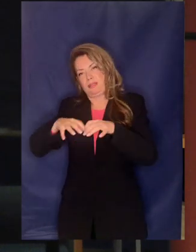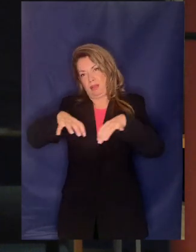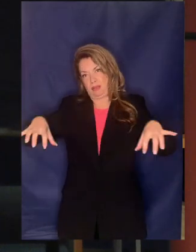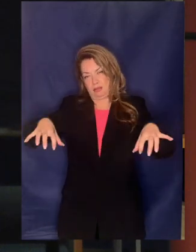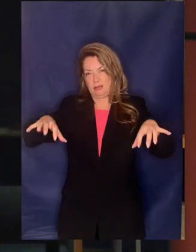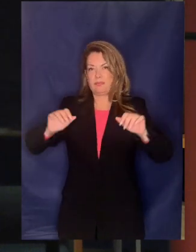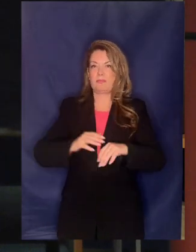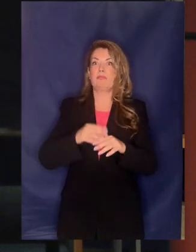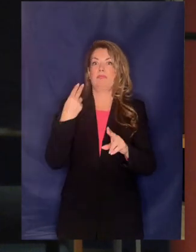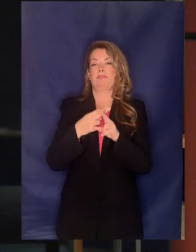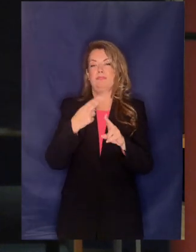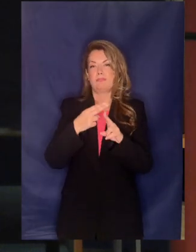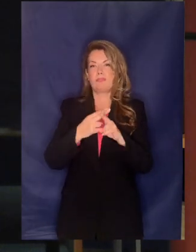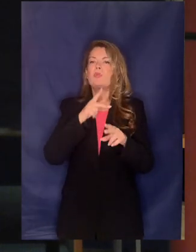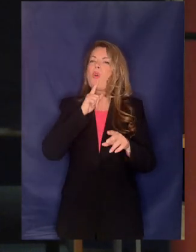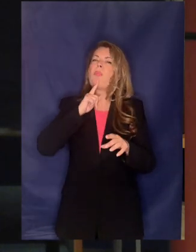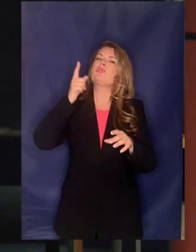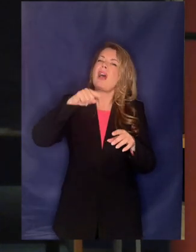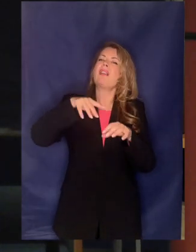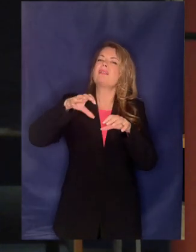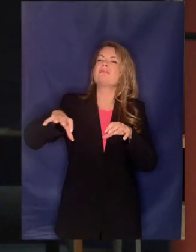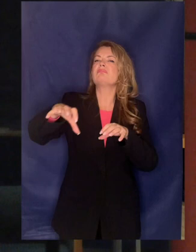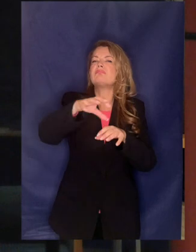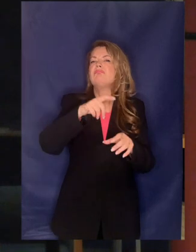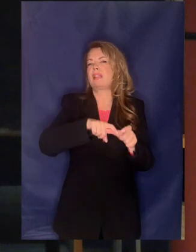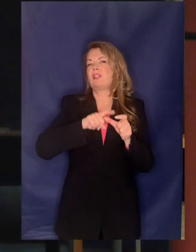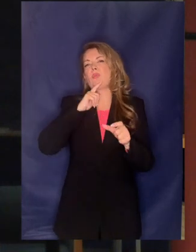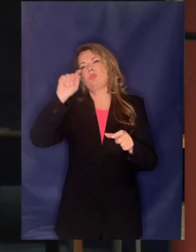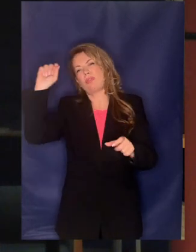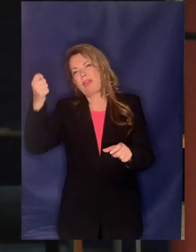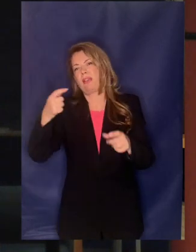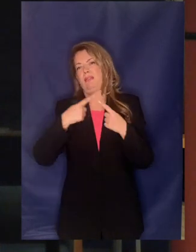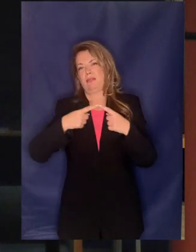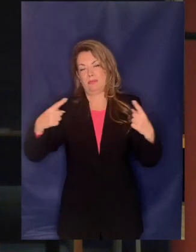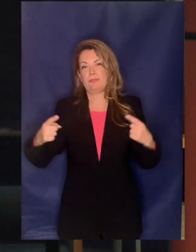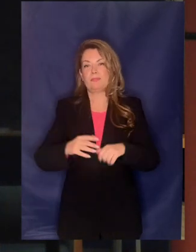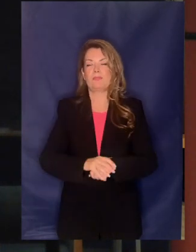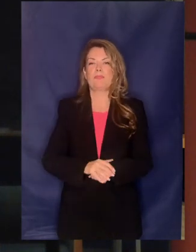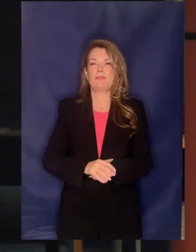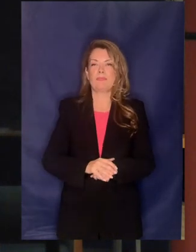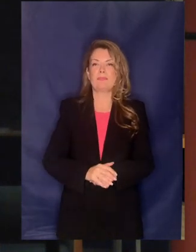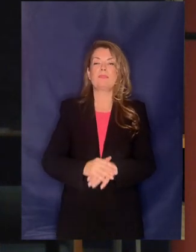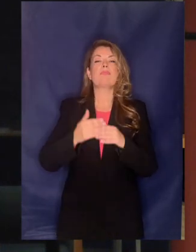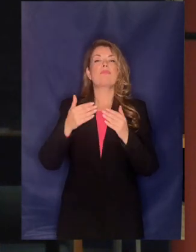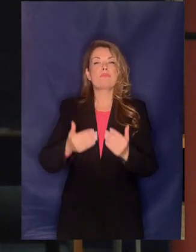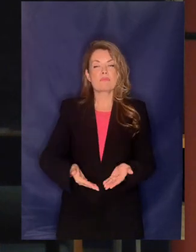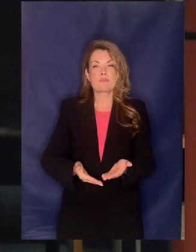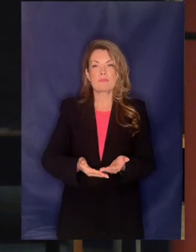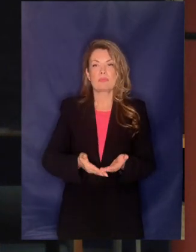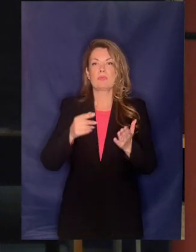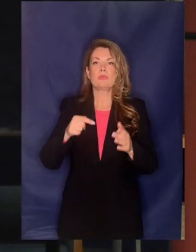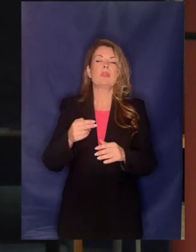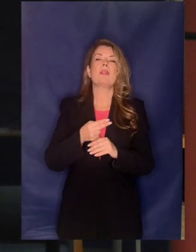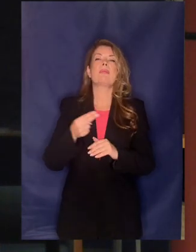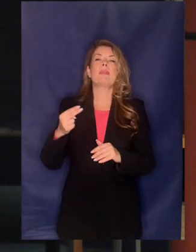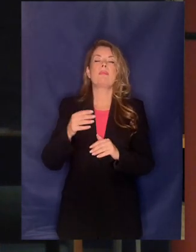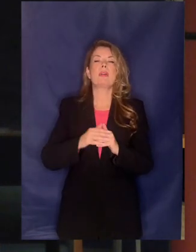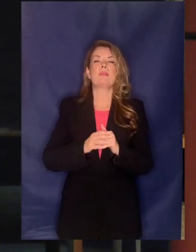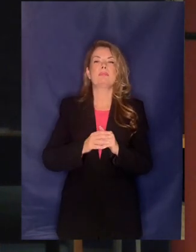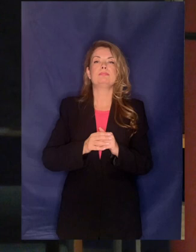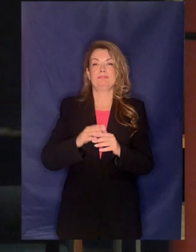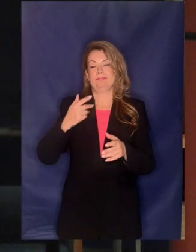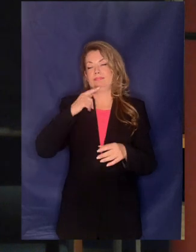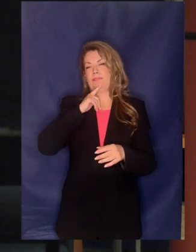αργότερα οι μετοχές 50% πλασμία μετοχή περνώνει στο υπερταμείο εδώ έρχεται πάλι η ολομιλία του ΣΤΕΟ